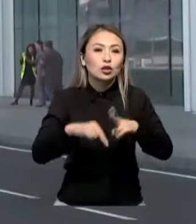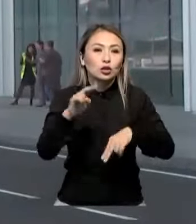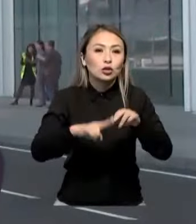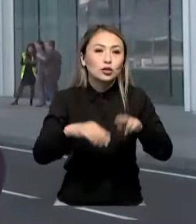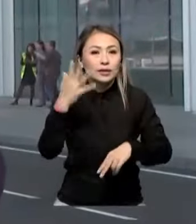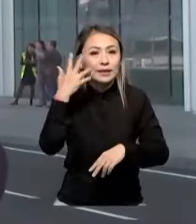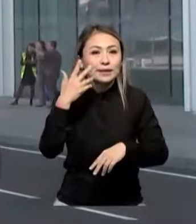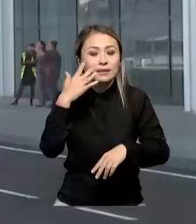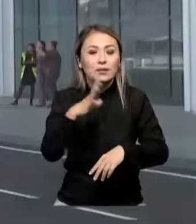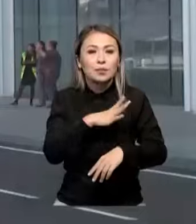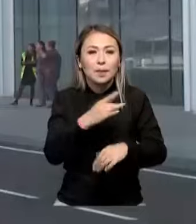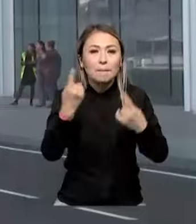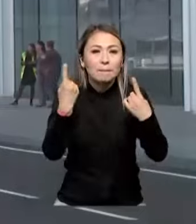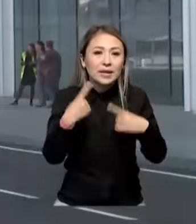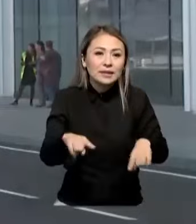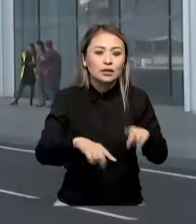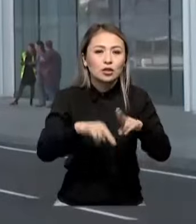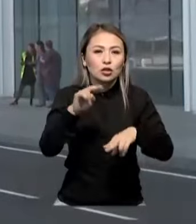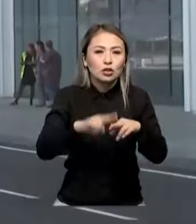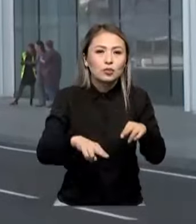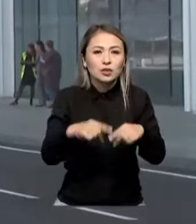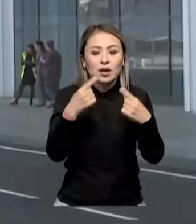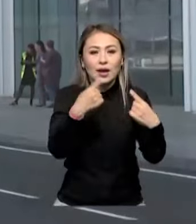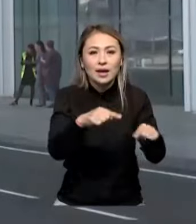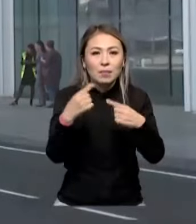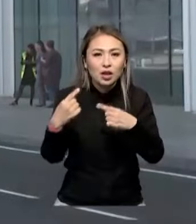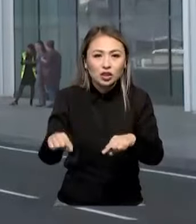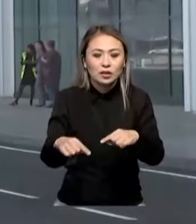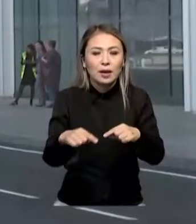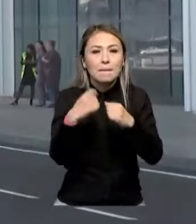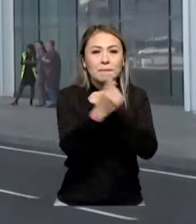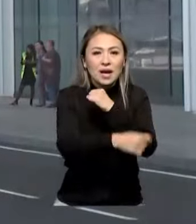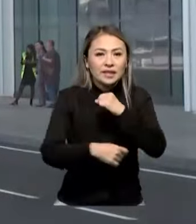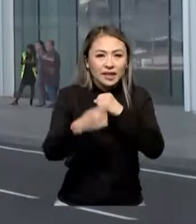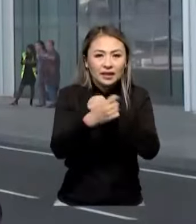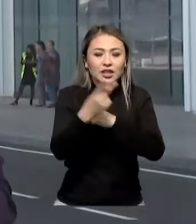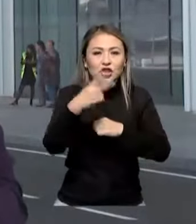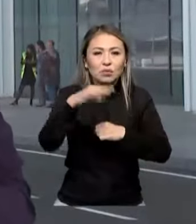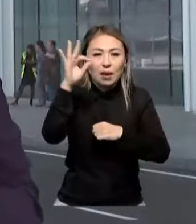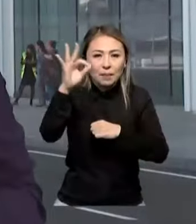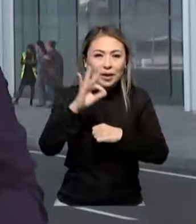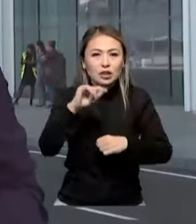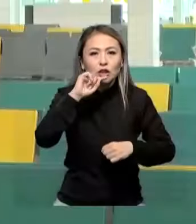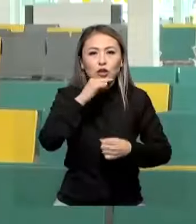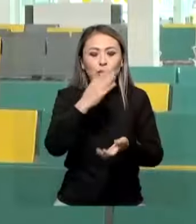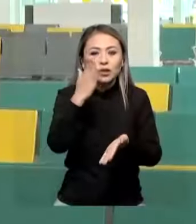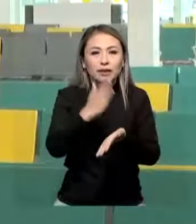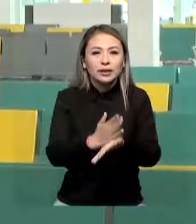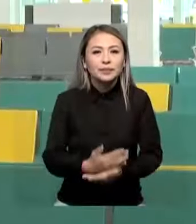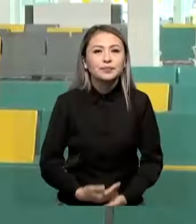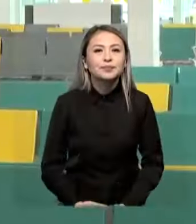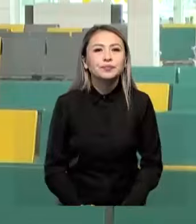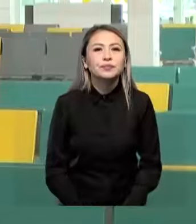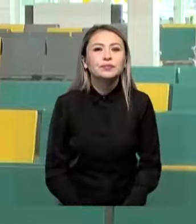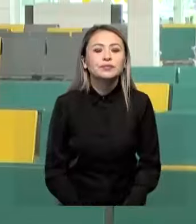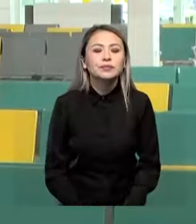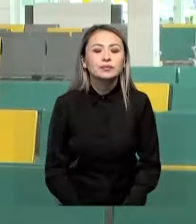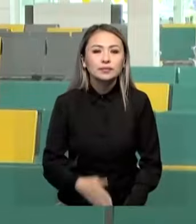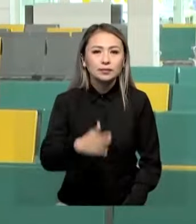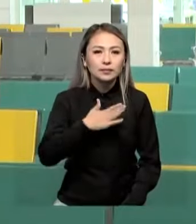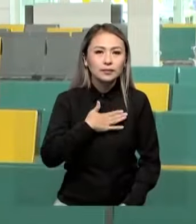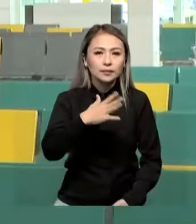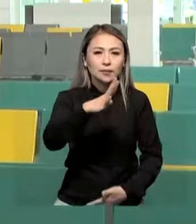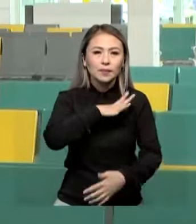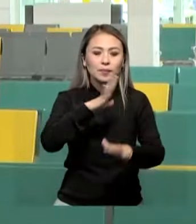кезінде оның басқа құрылыслардан айырмашылығы құрылыс материалдары 20%-ға өнемделген. Біз